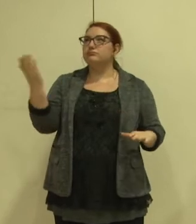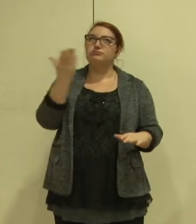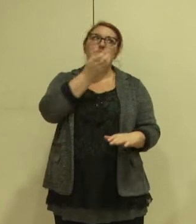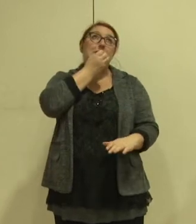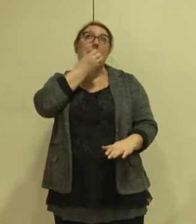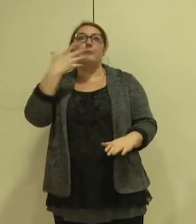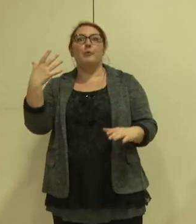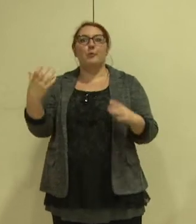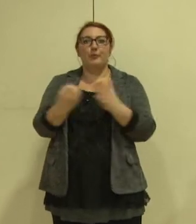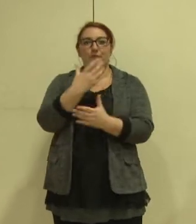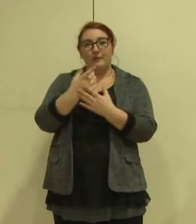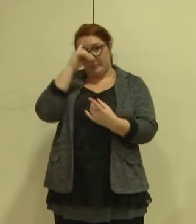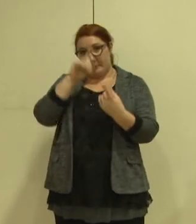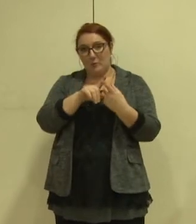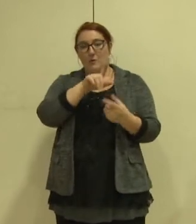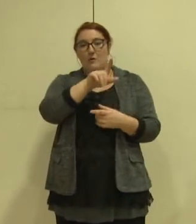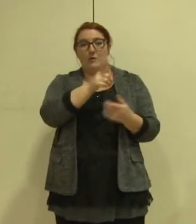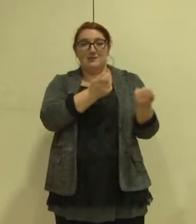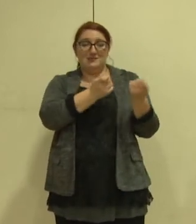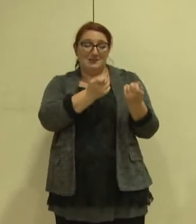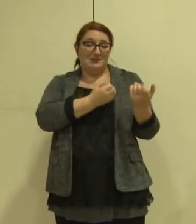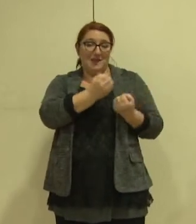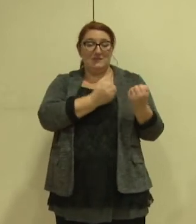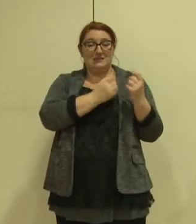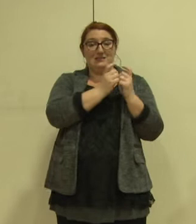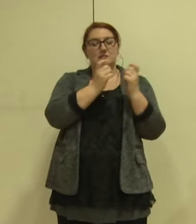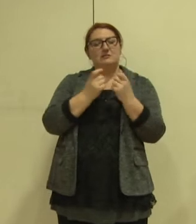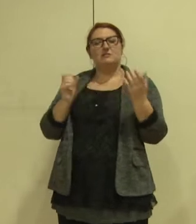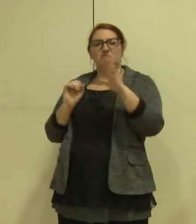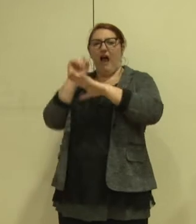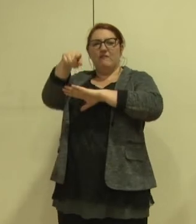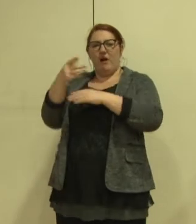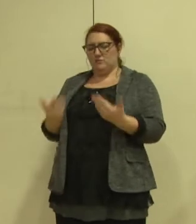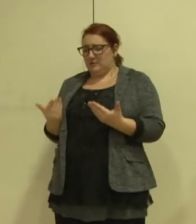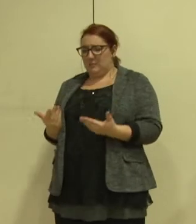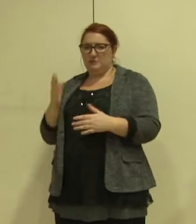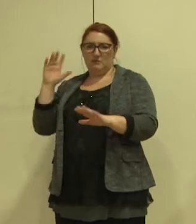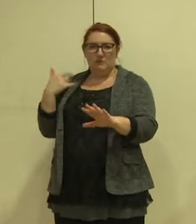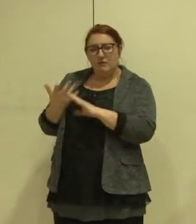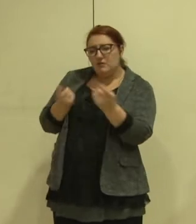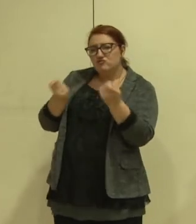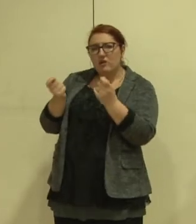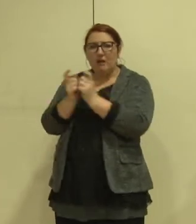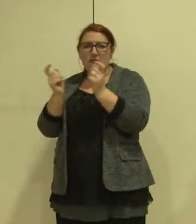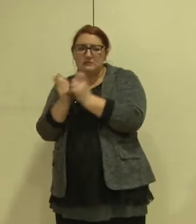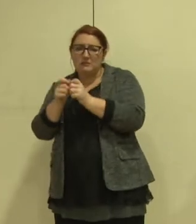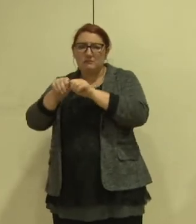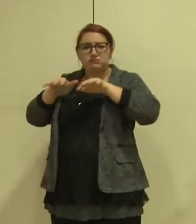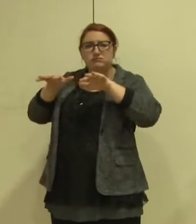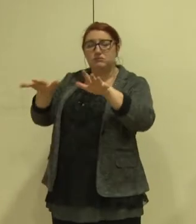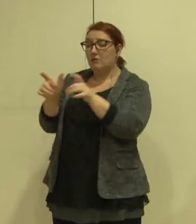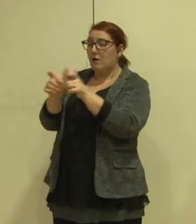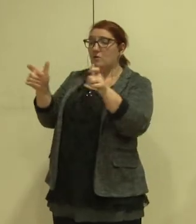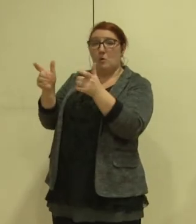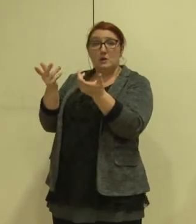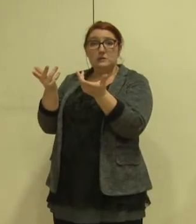La commune d'Alvare gérait jusque-là la distribution et la fourniture de son électricité grâce à une entreprise locale de distribution sous forme de